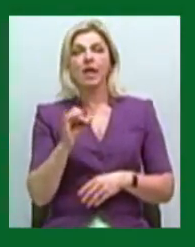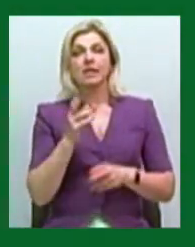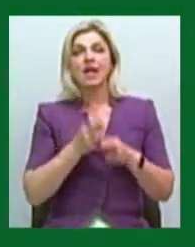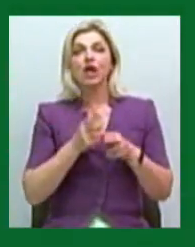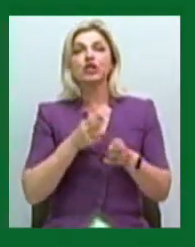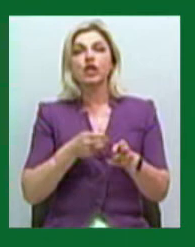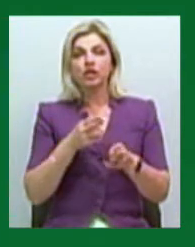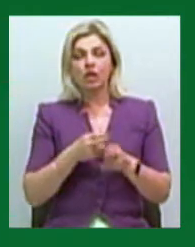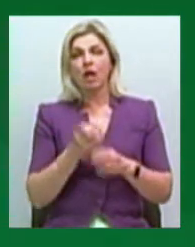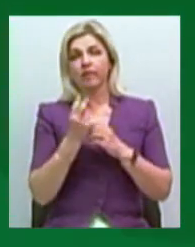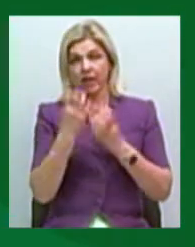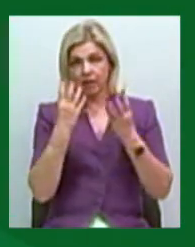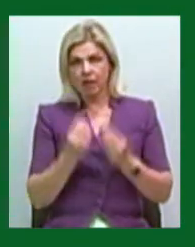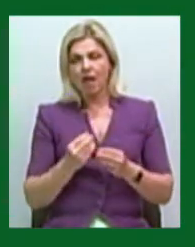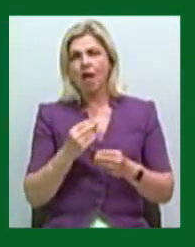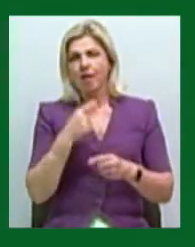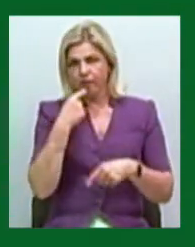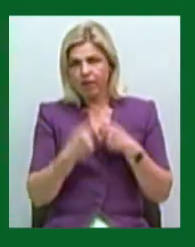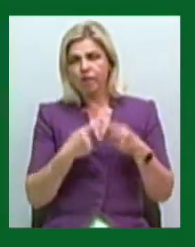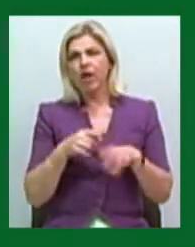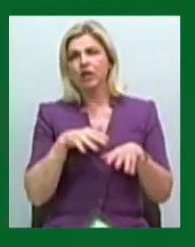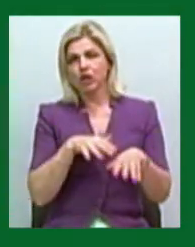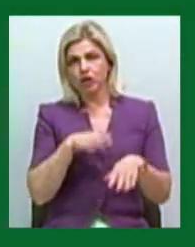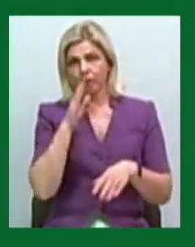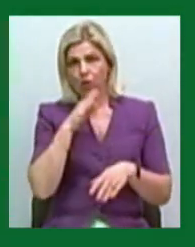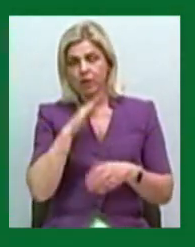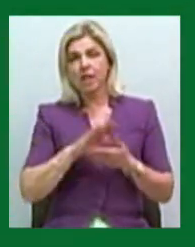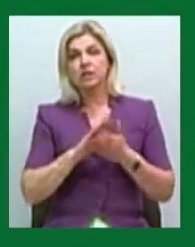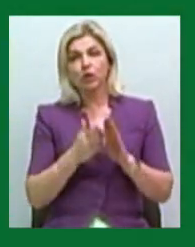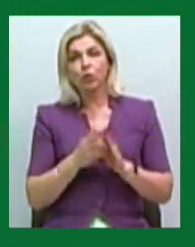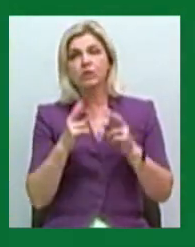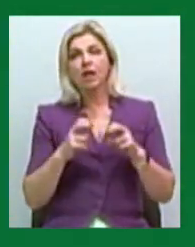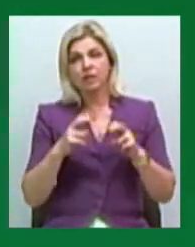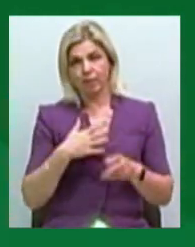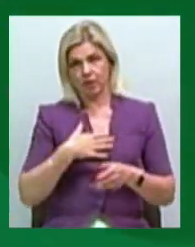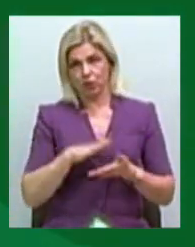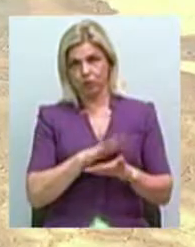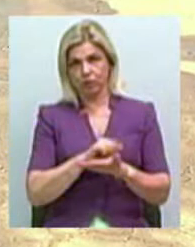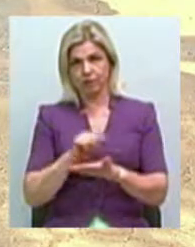днів безперервно тече вода. У ситуації розбиралися кореспонденти Суспільного.